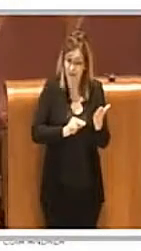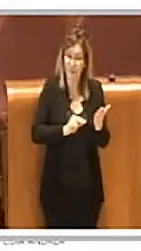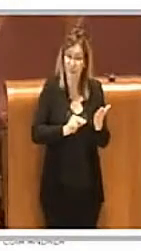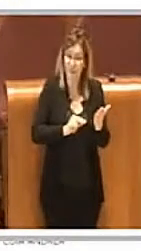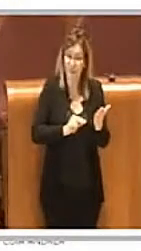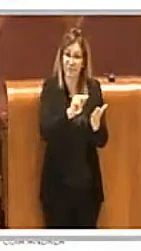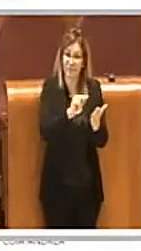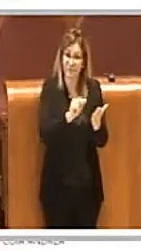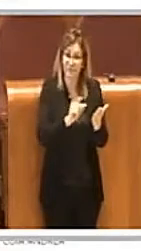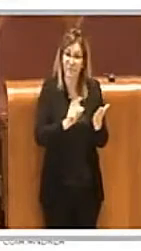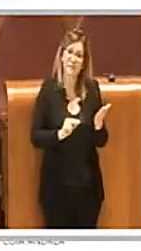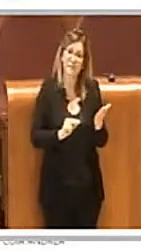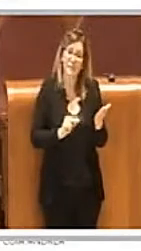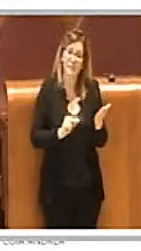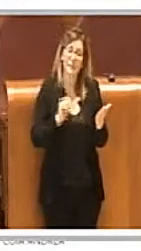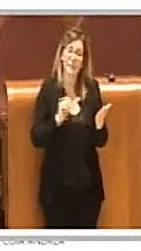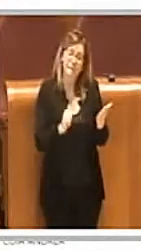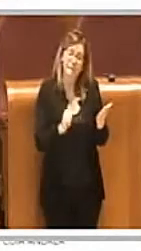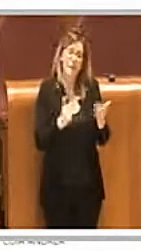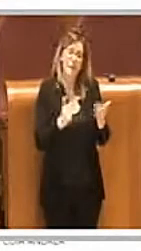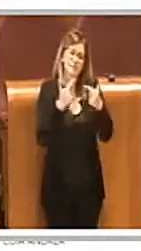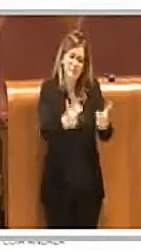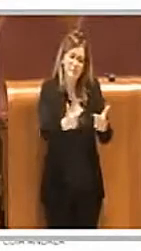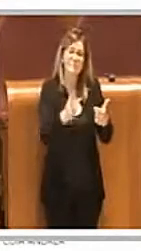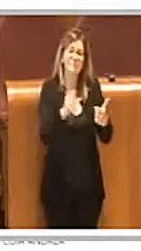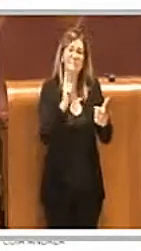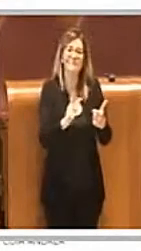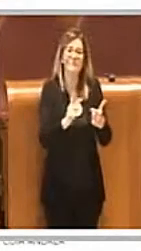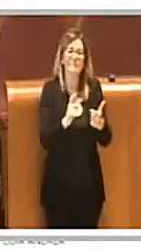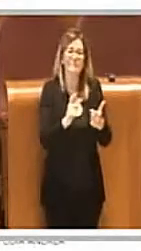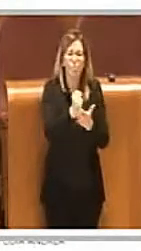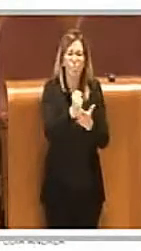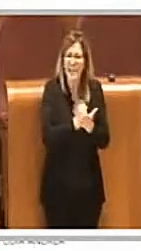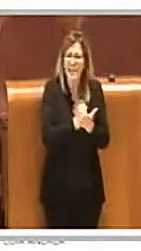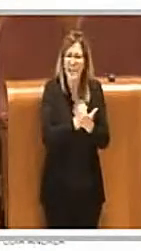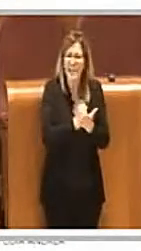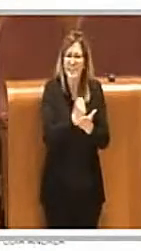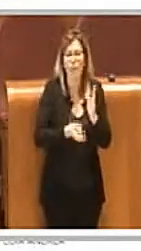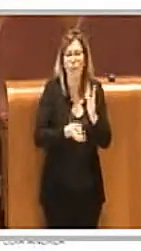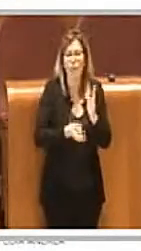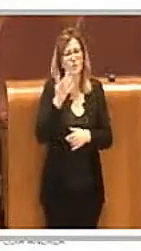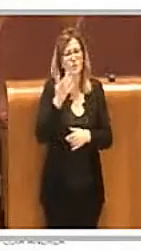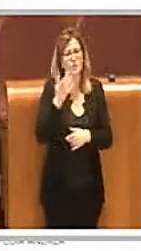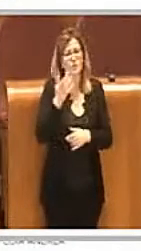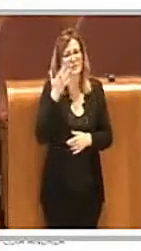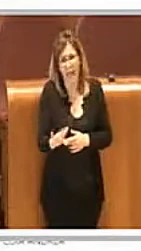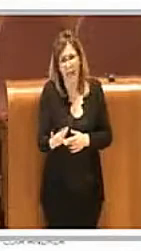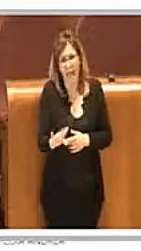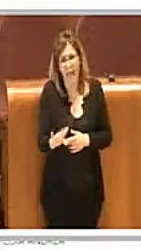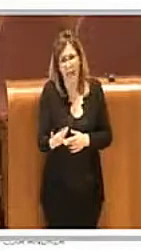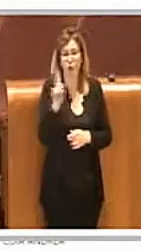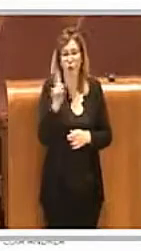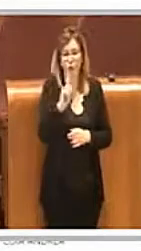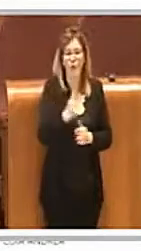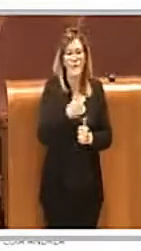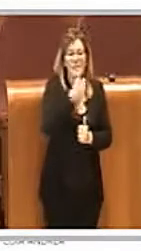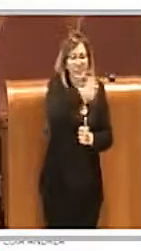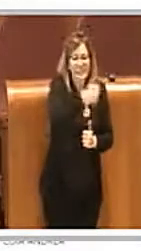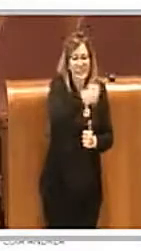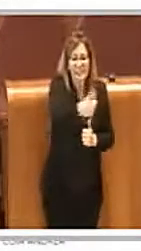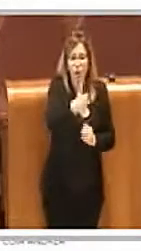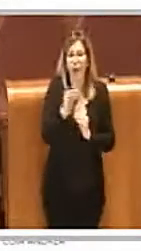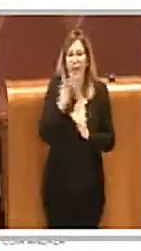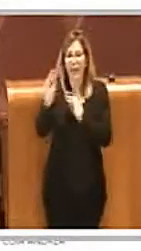burocraticamente quelli che sono i passaggi, per cui non arrivare a singole richieste fatte dai singoli